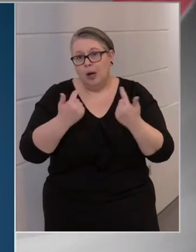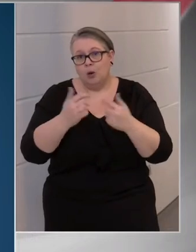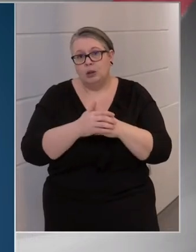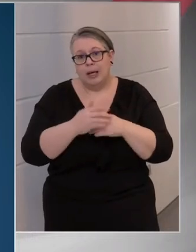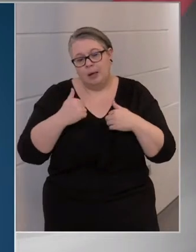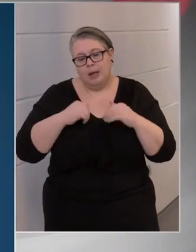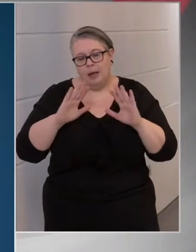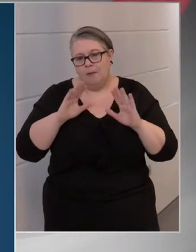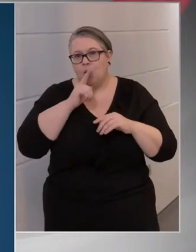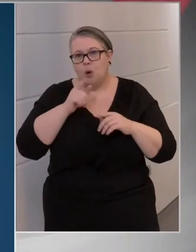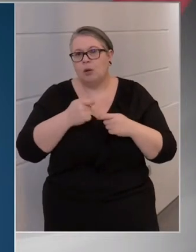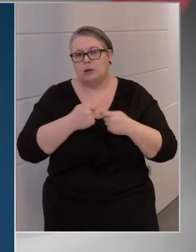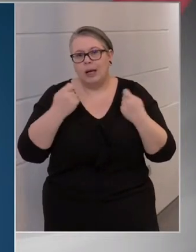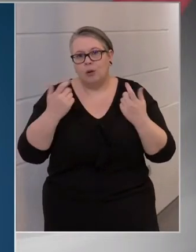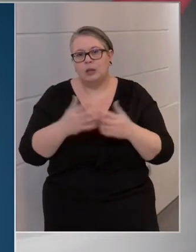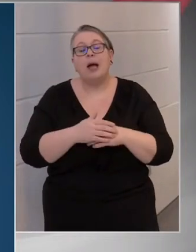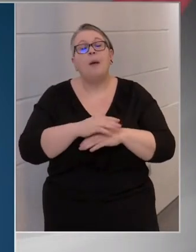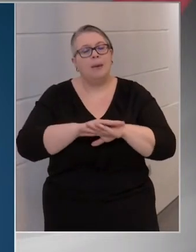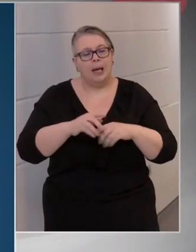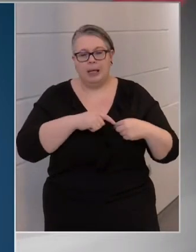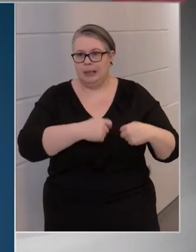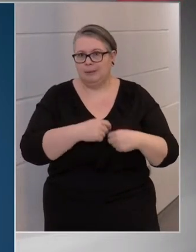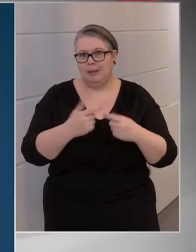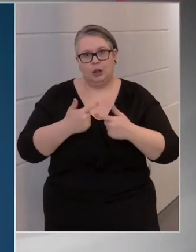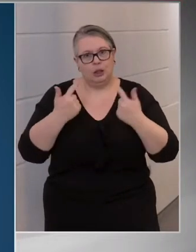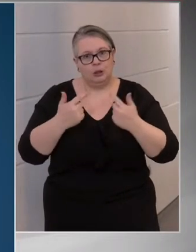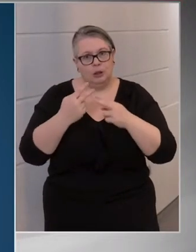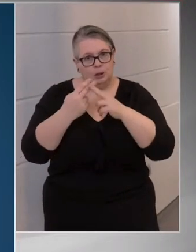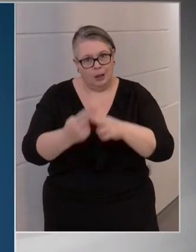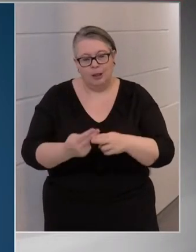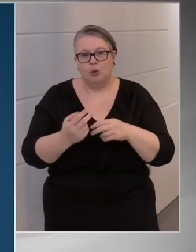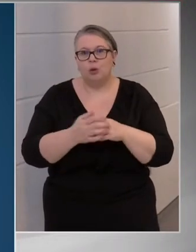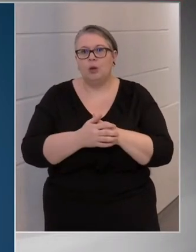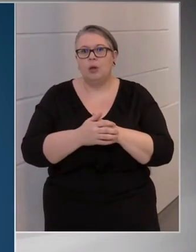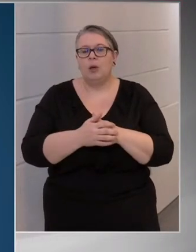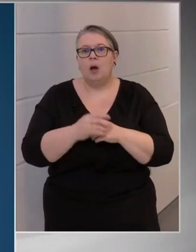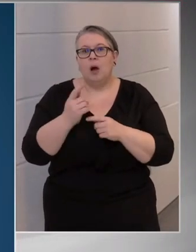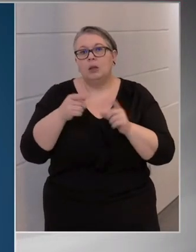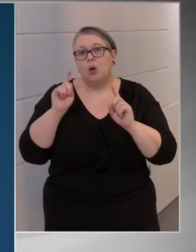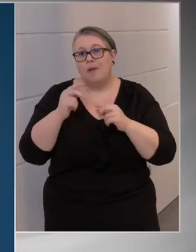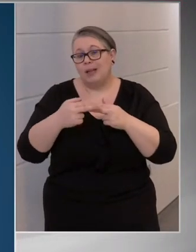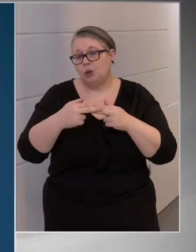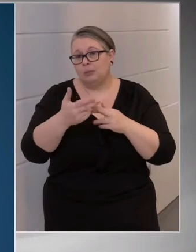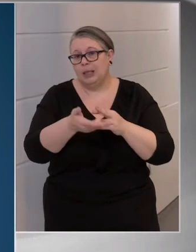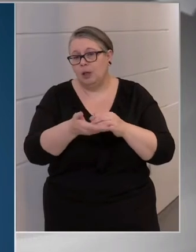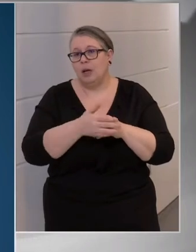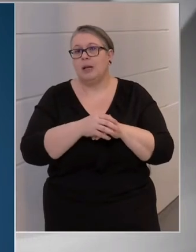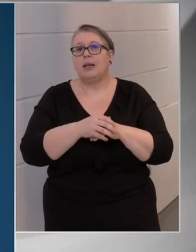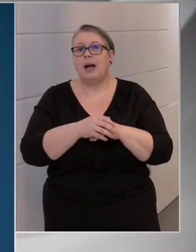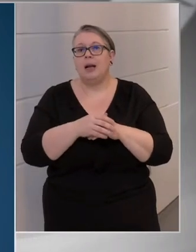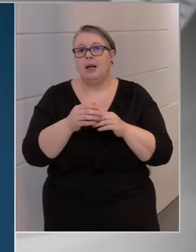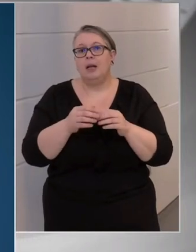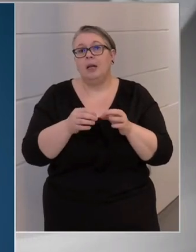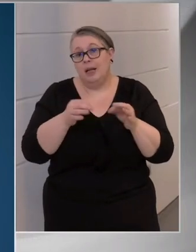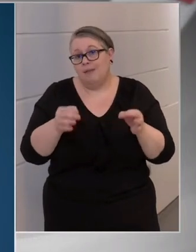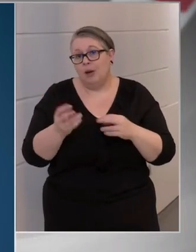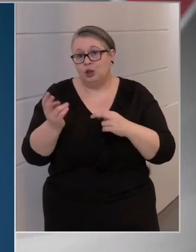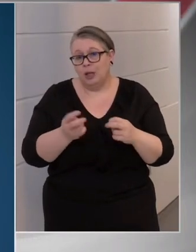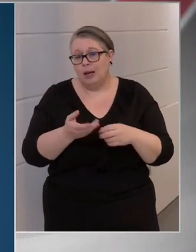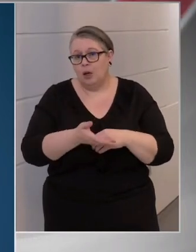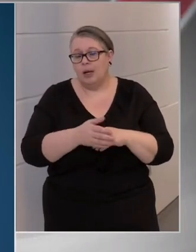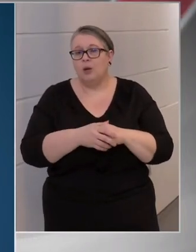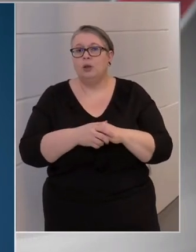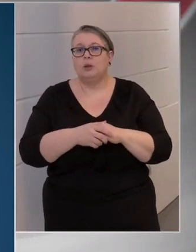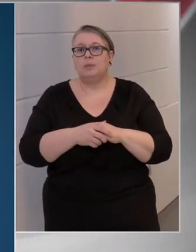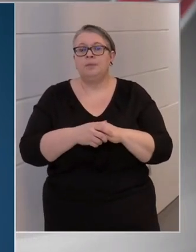mi nem fogunk adni. Mindenkinek szívesen segítünk. A szlovák szomszédainknál ez nyilvánosságra is került,